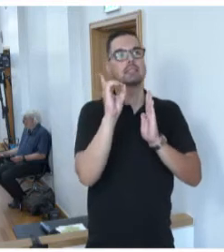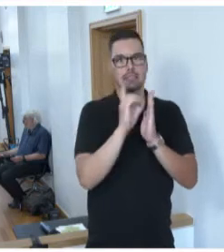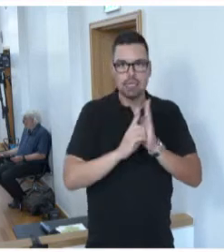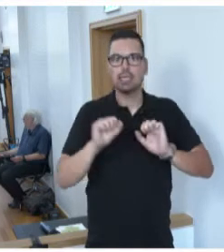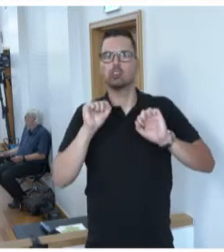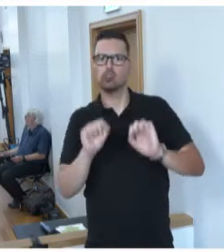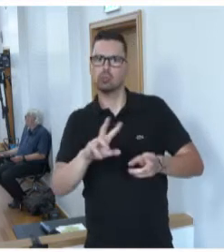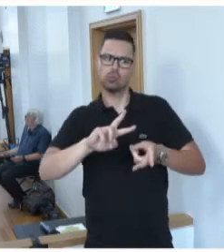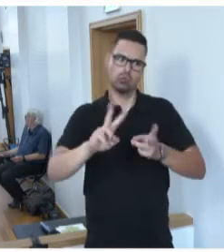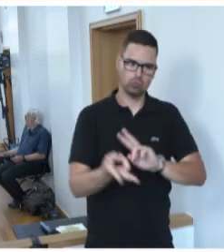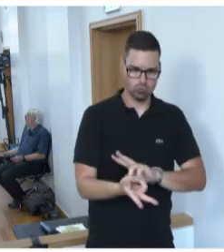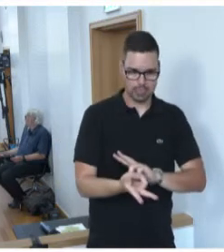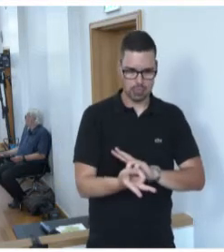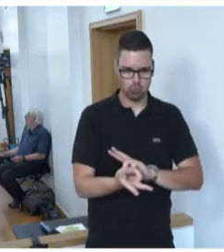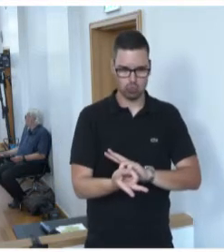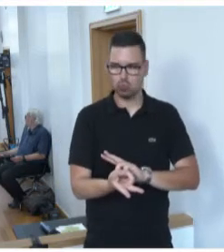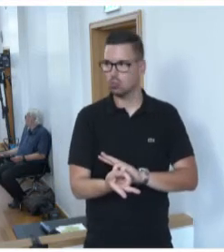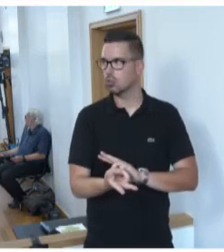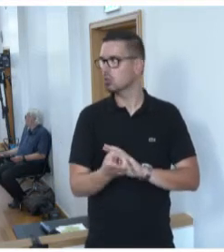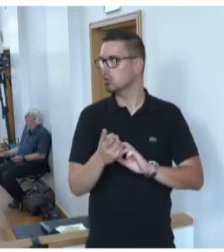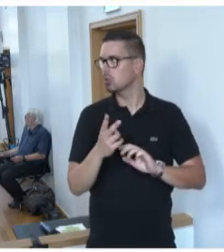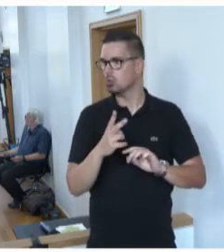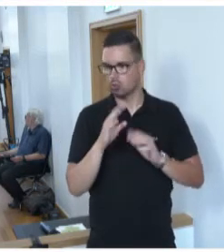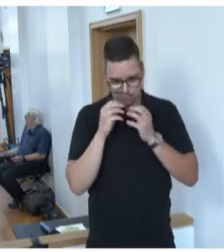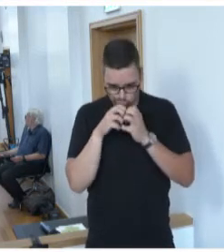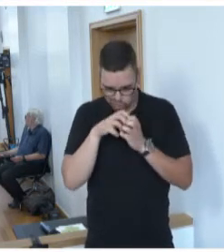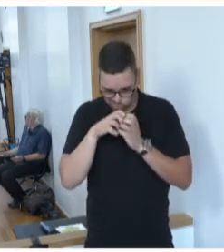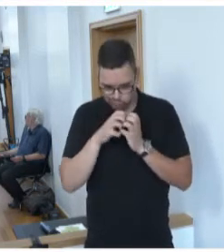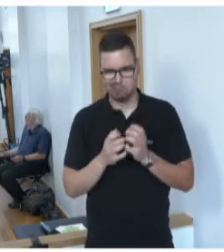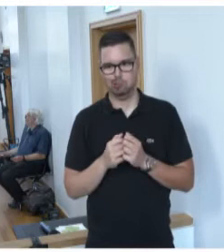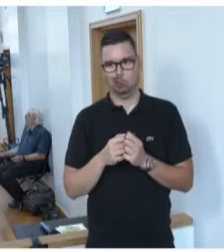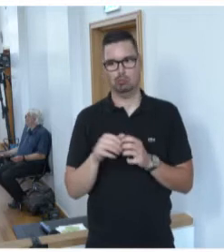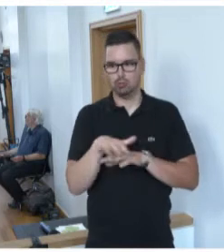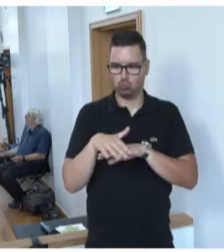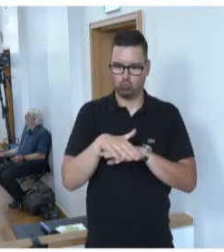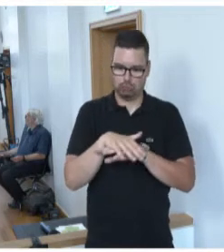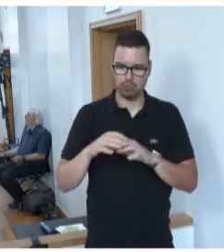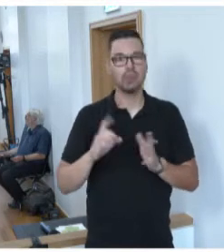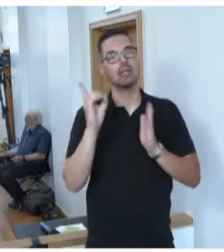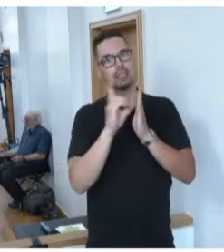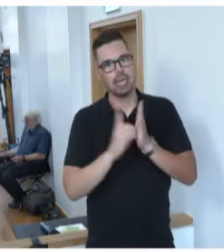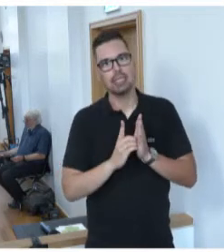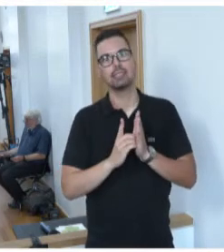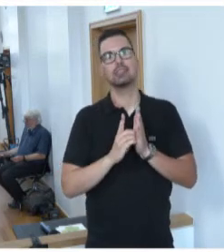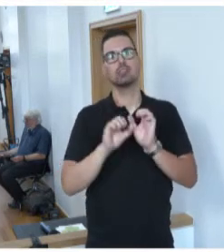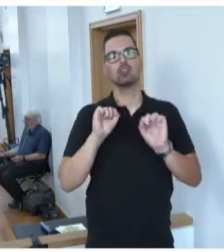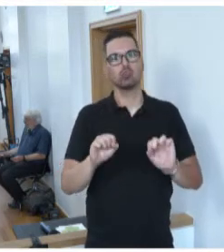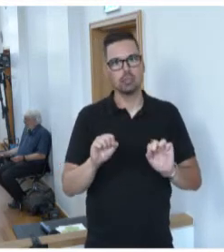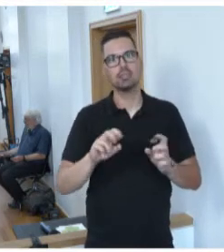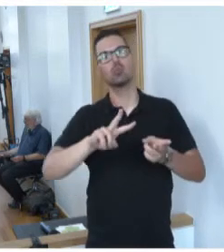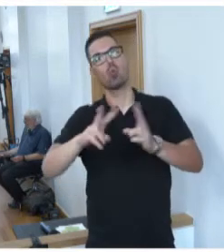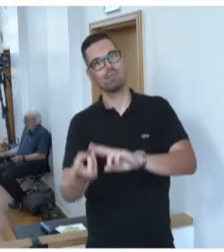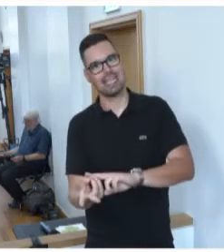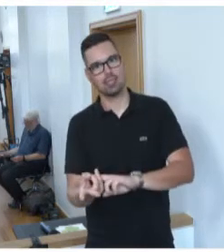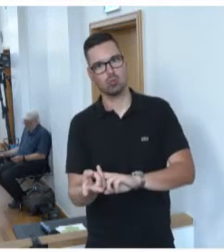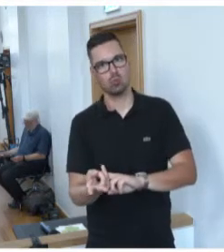Umsetzungsformen